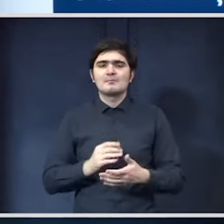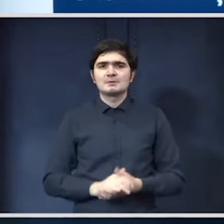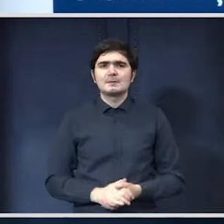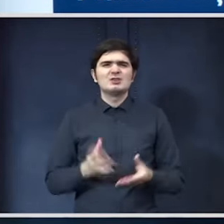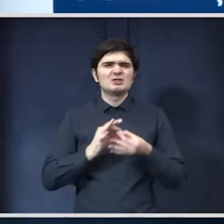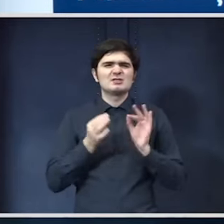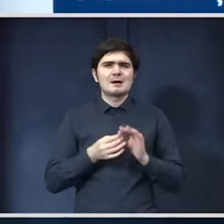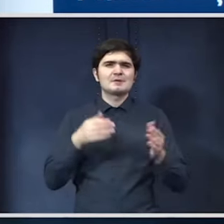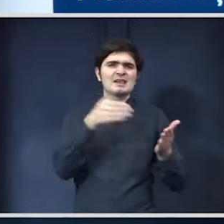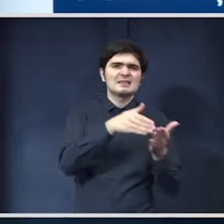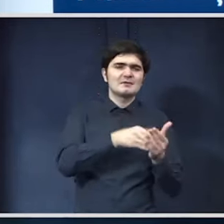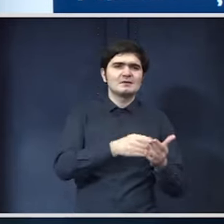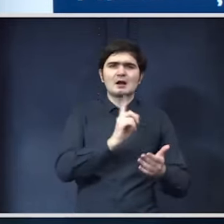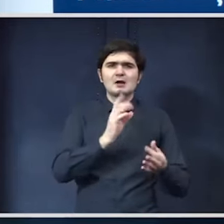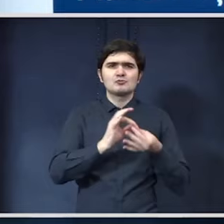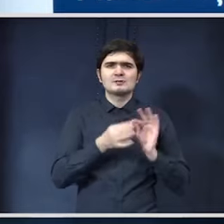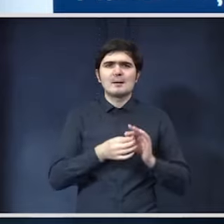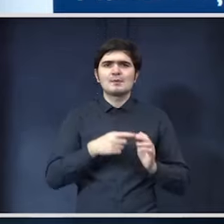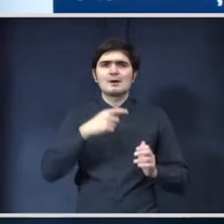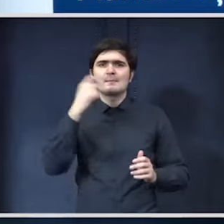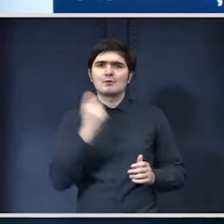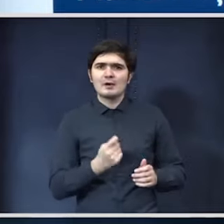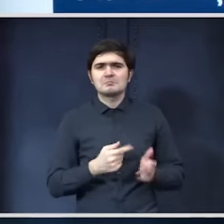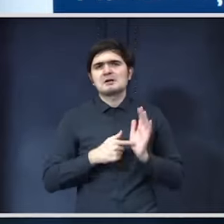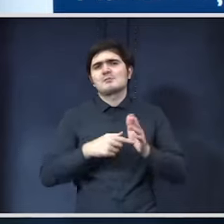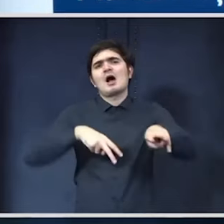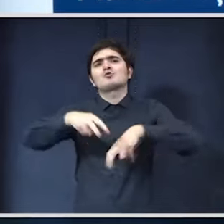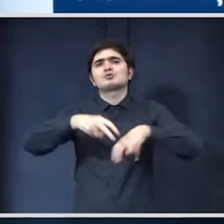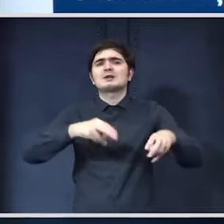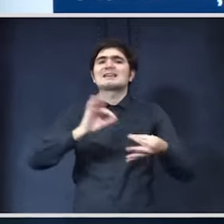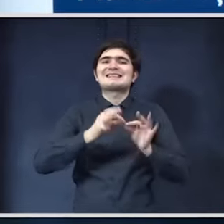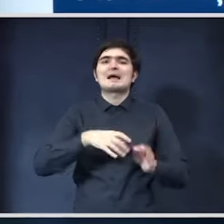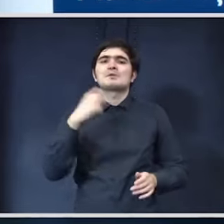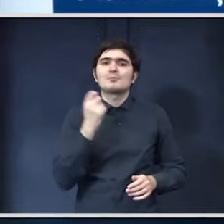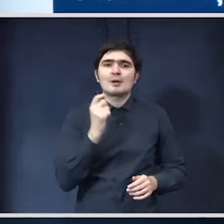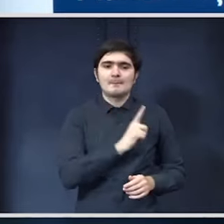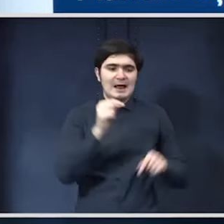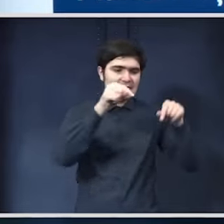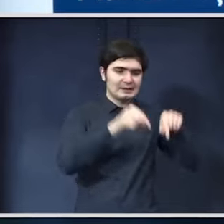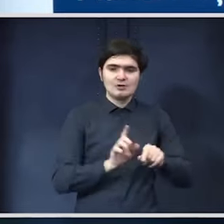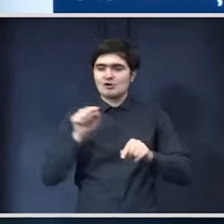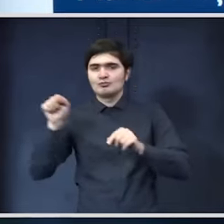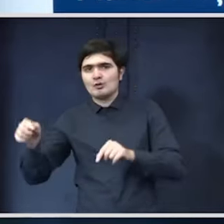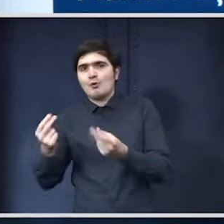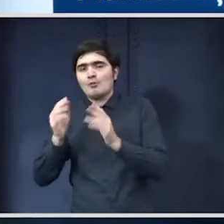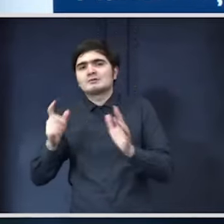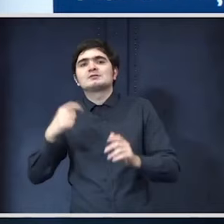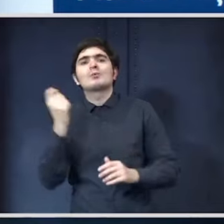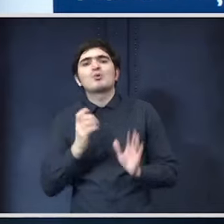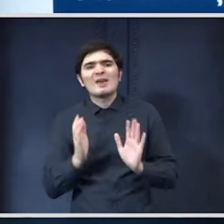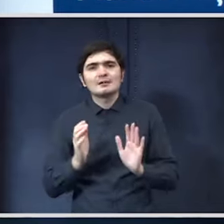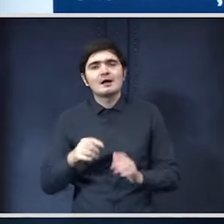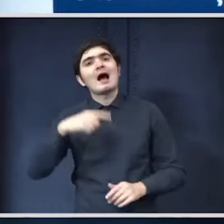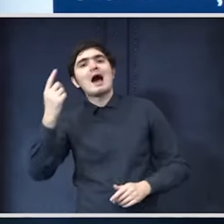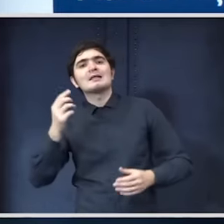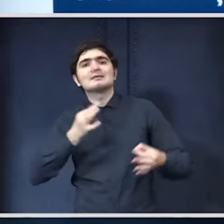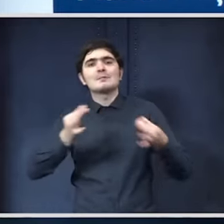intervenție care noi nu presupune un proiect să spun așa autostrada presupune un proiect pleacă de aici ajunge aici atâta costă ăla este un proiect sunt și măsuri